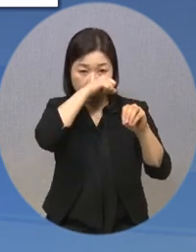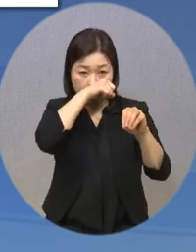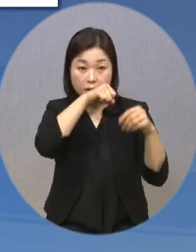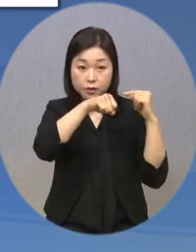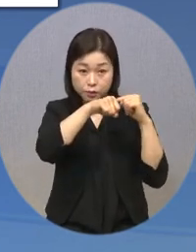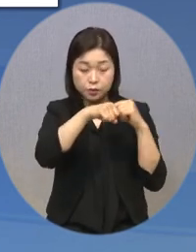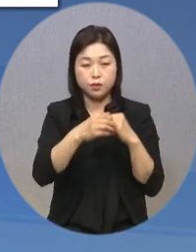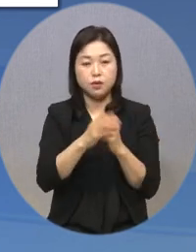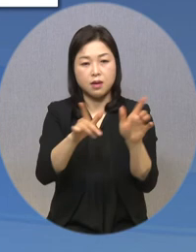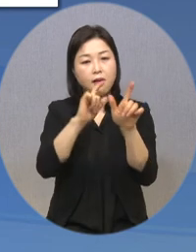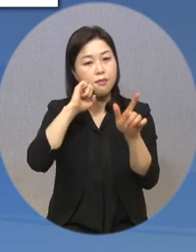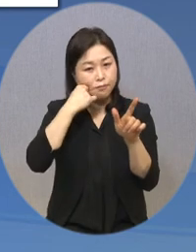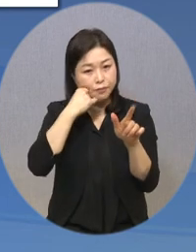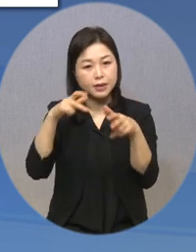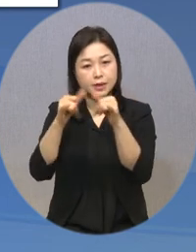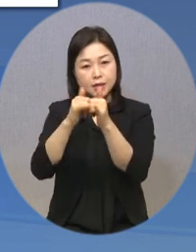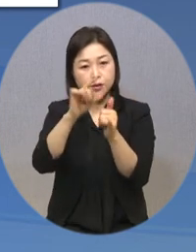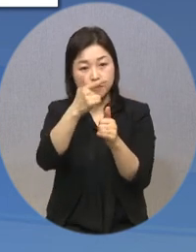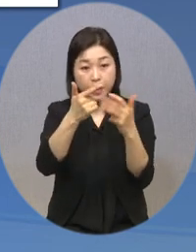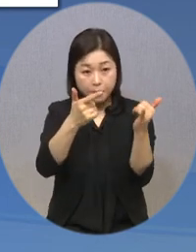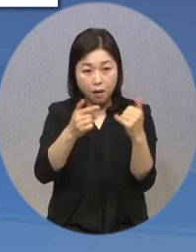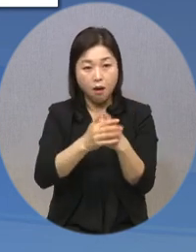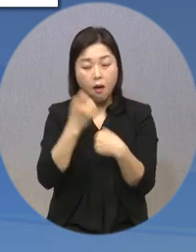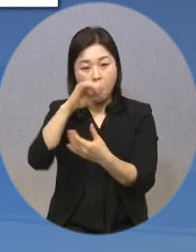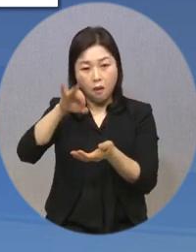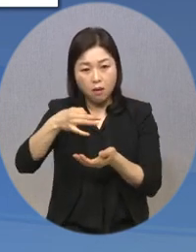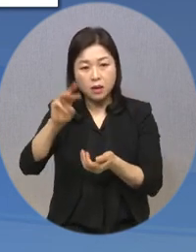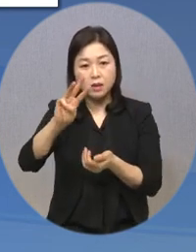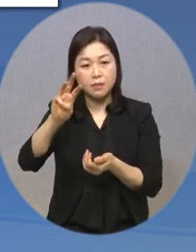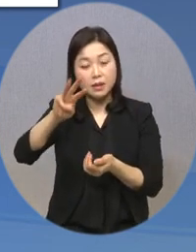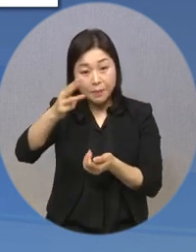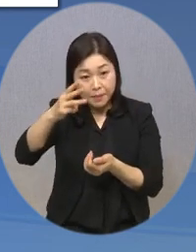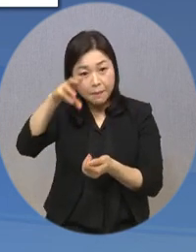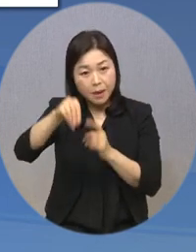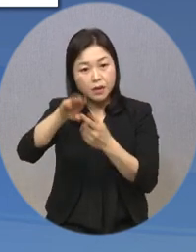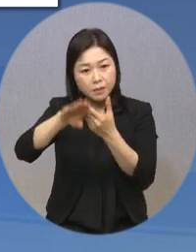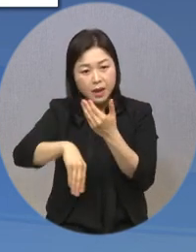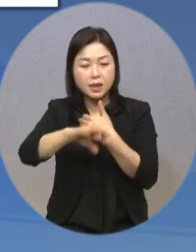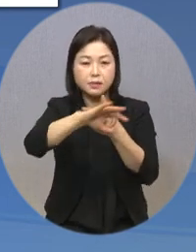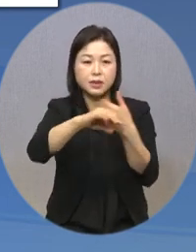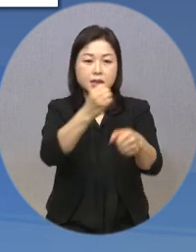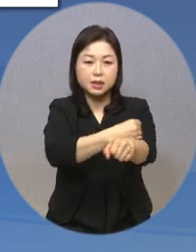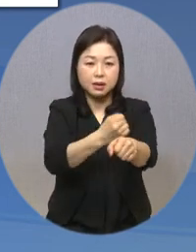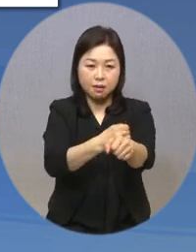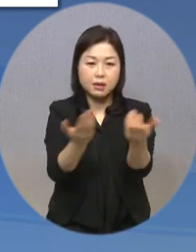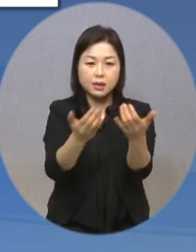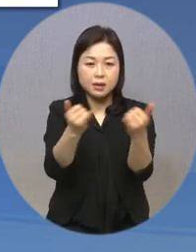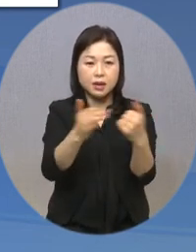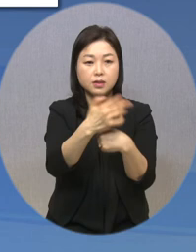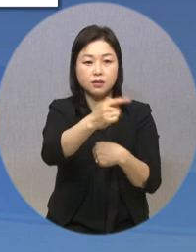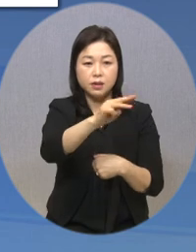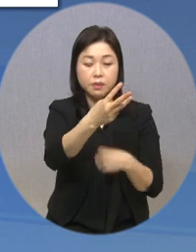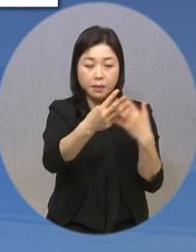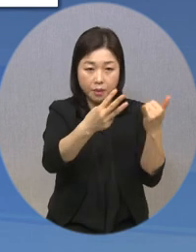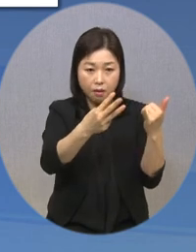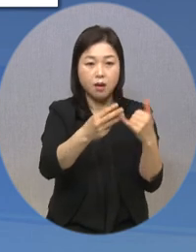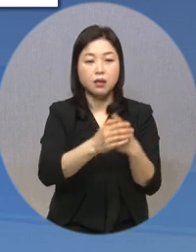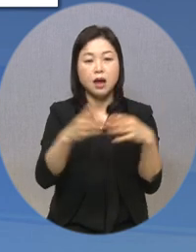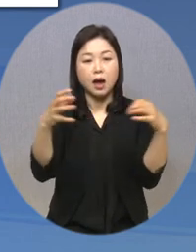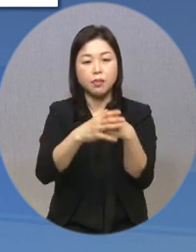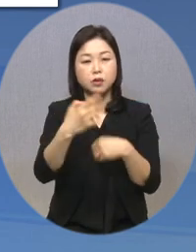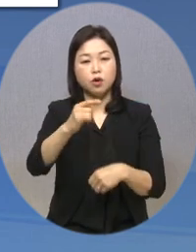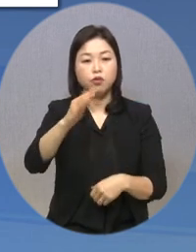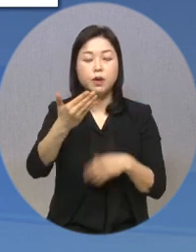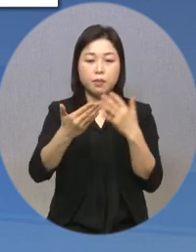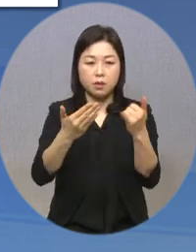저소득층과 장애인 600명과 월소득 300만 원 미만 비정규직 노동자 1,300명 총 1,900명의